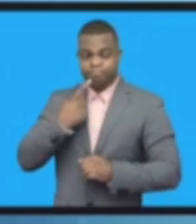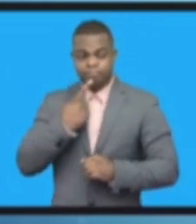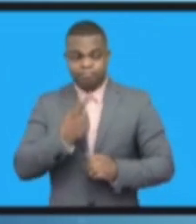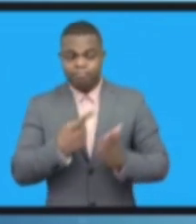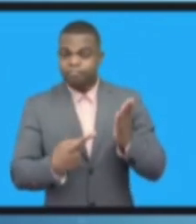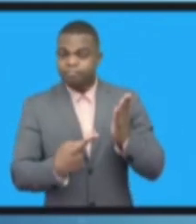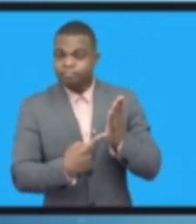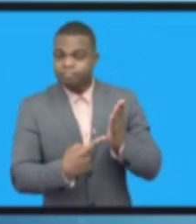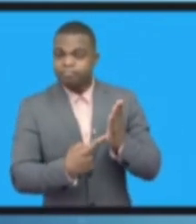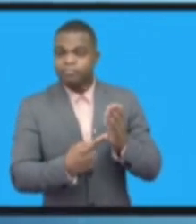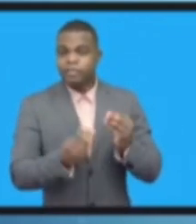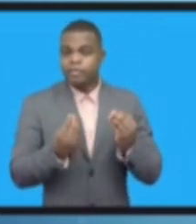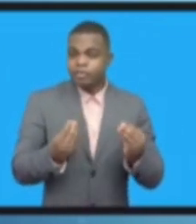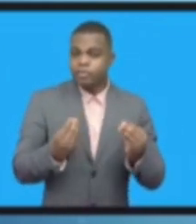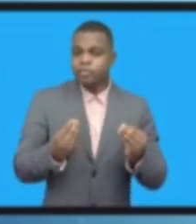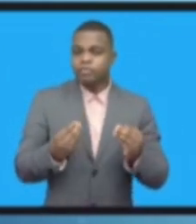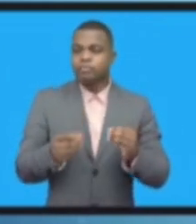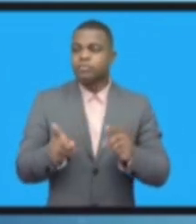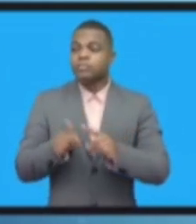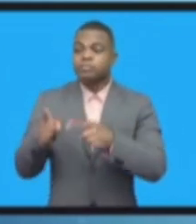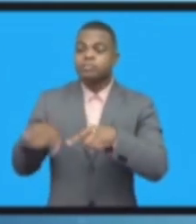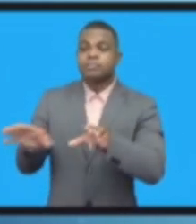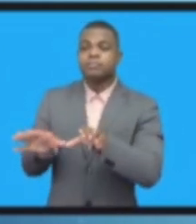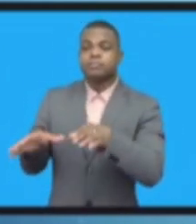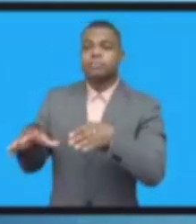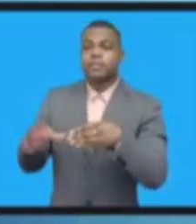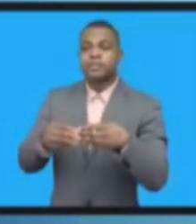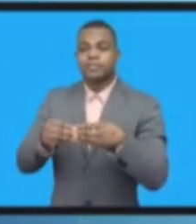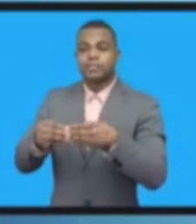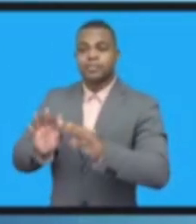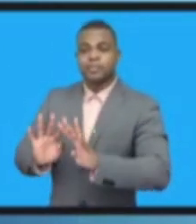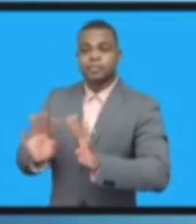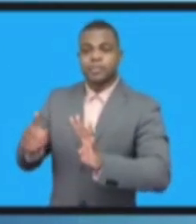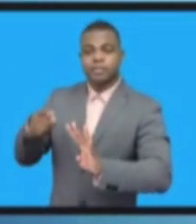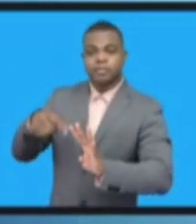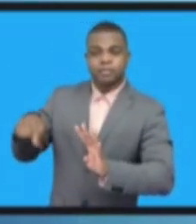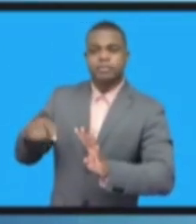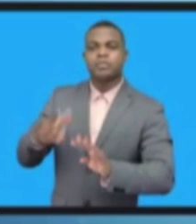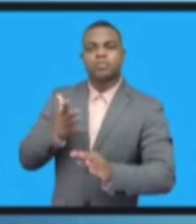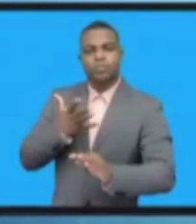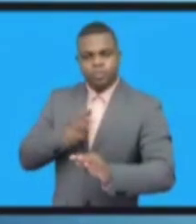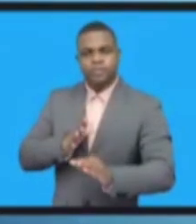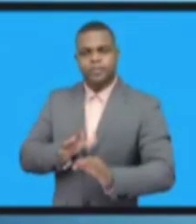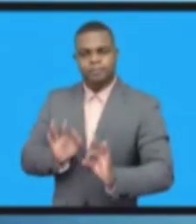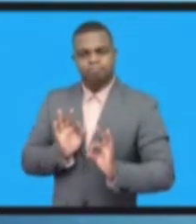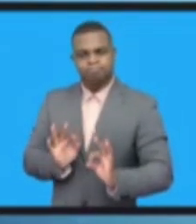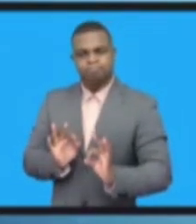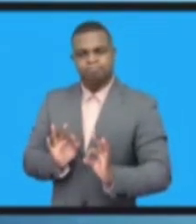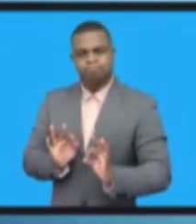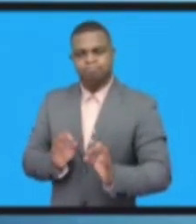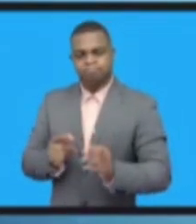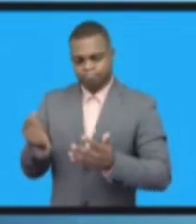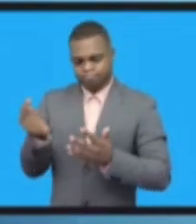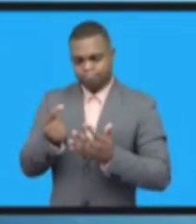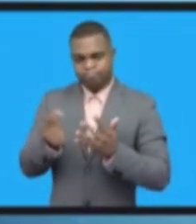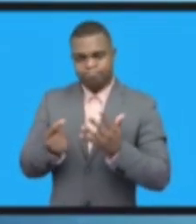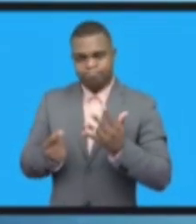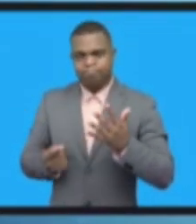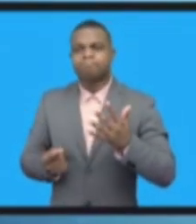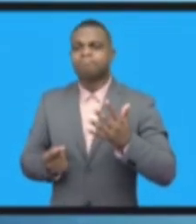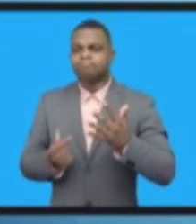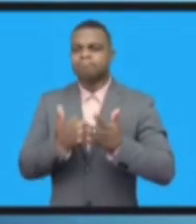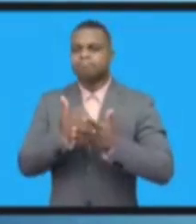говорил посол по технологиям генерального секретаря ООН. И я надеюсь,